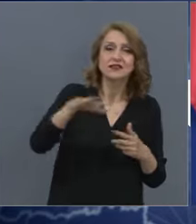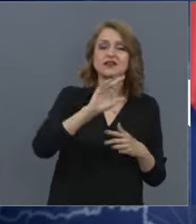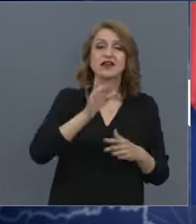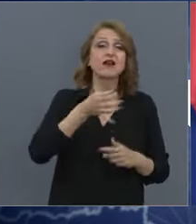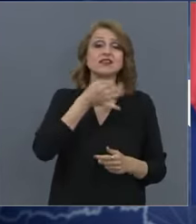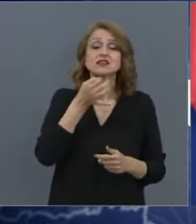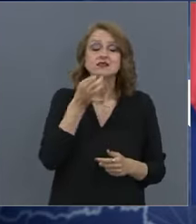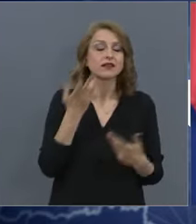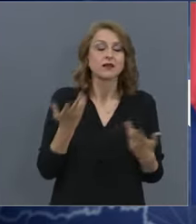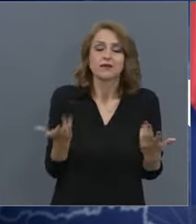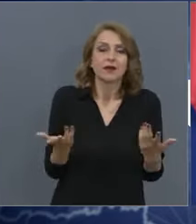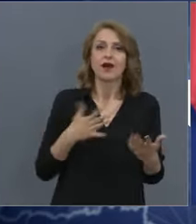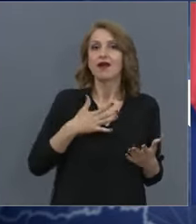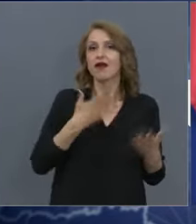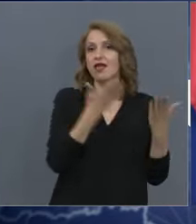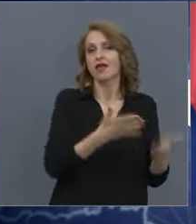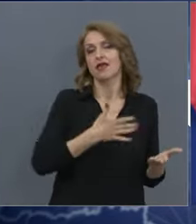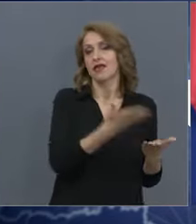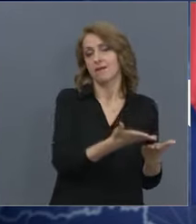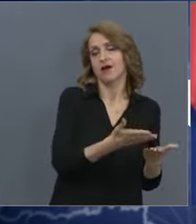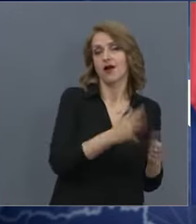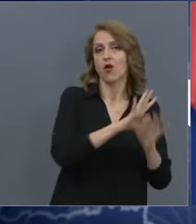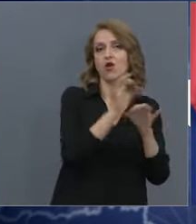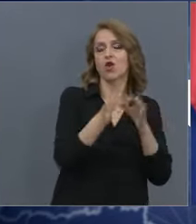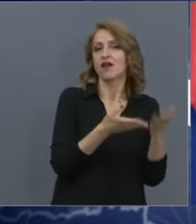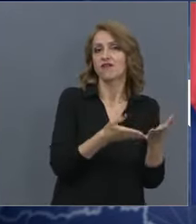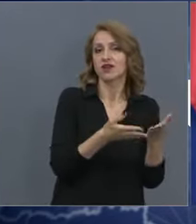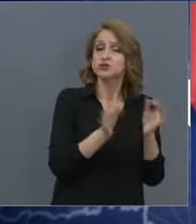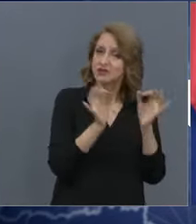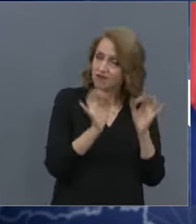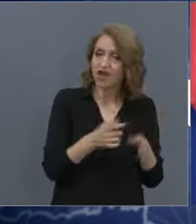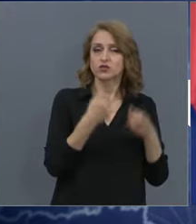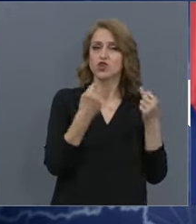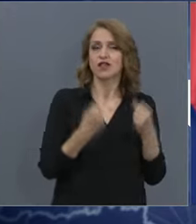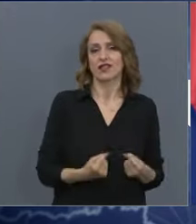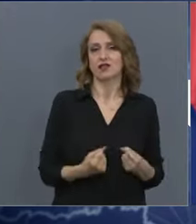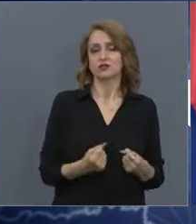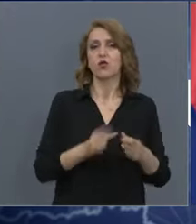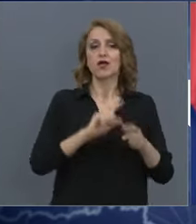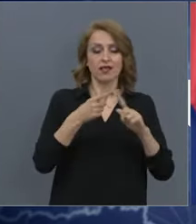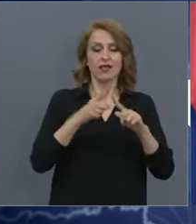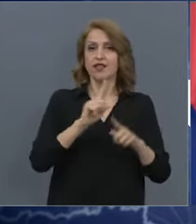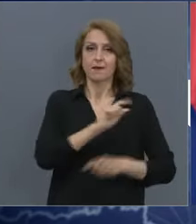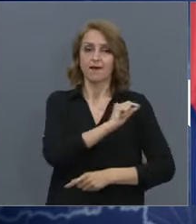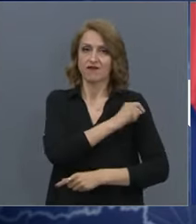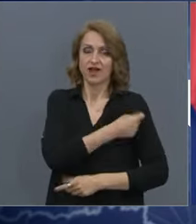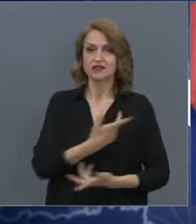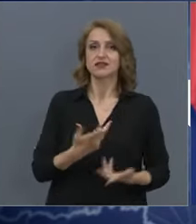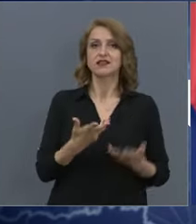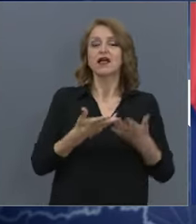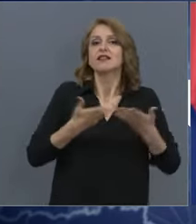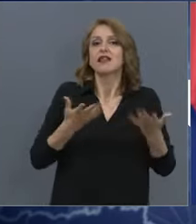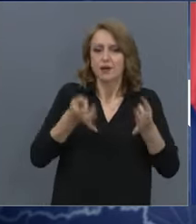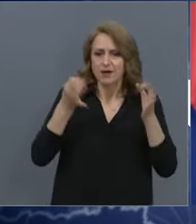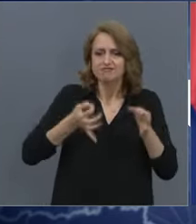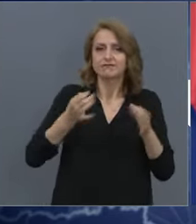това съществува. Тежко е заболяването, доказано, няма вакцина, няма лекарство.